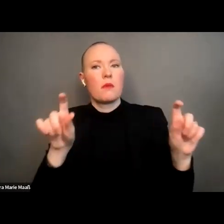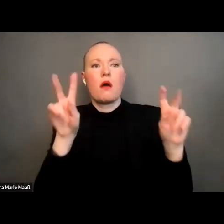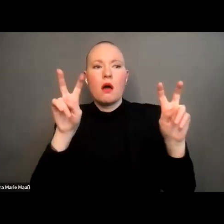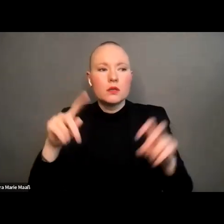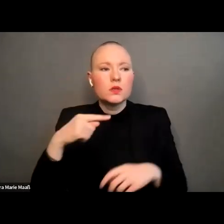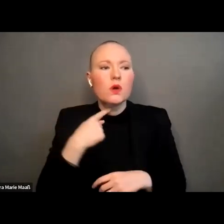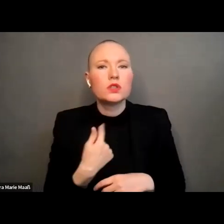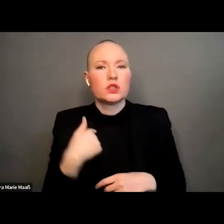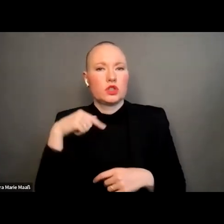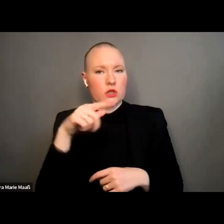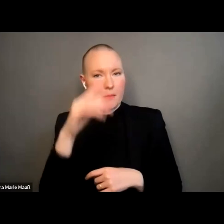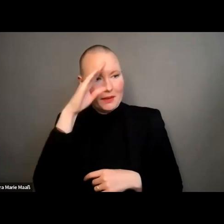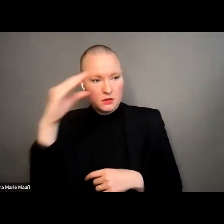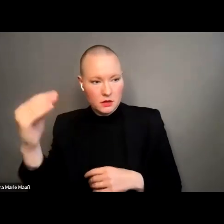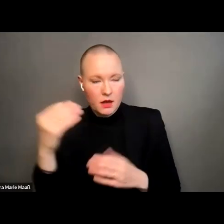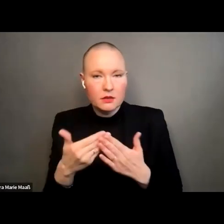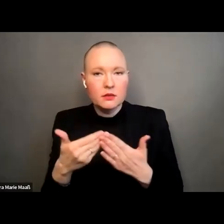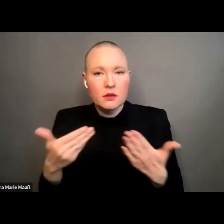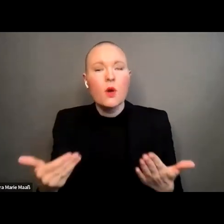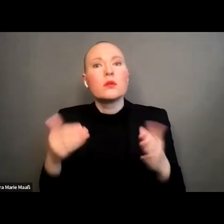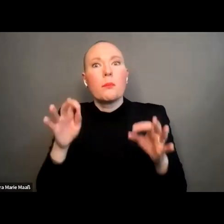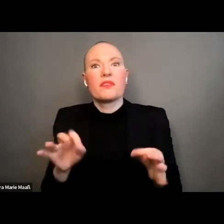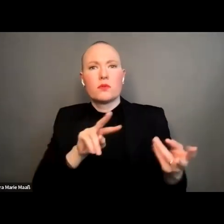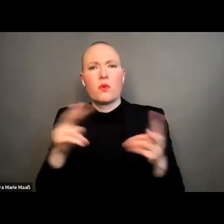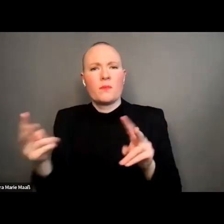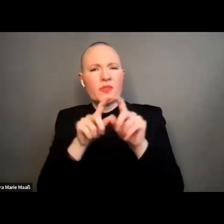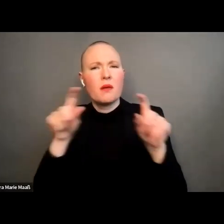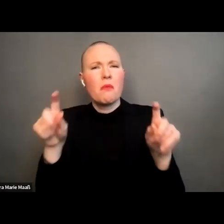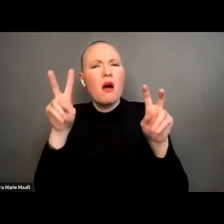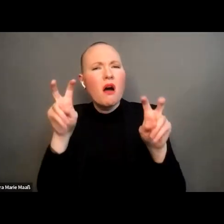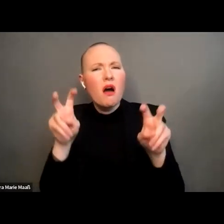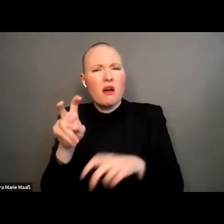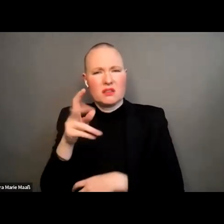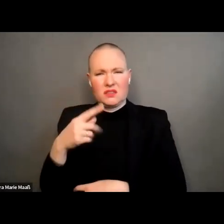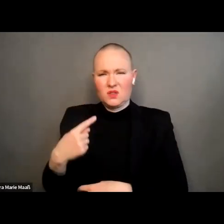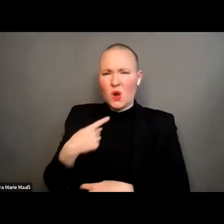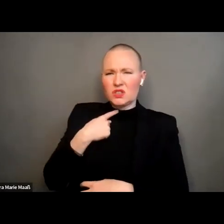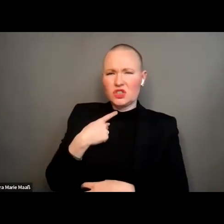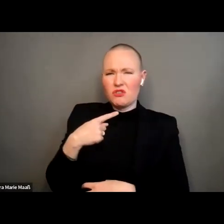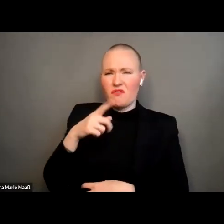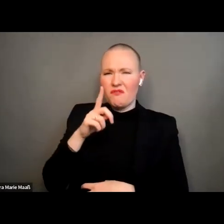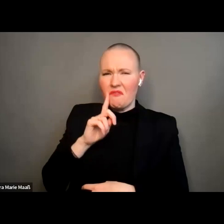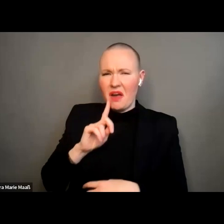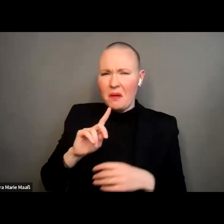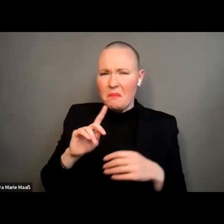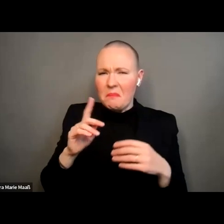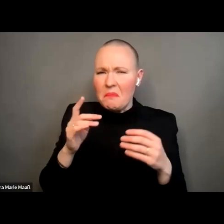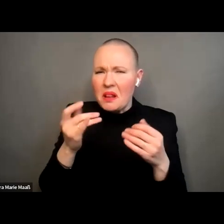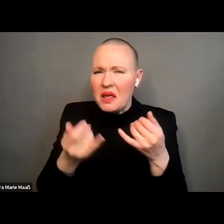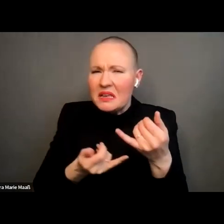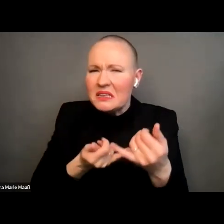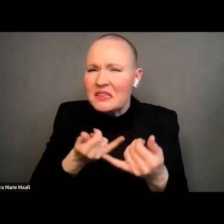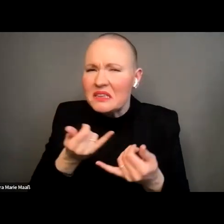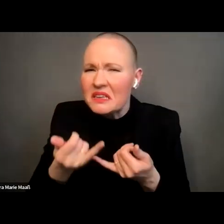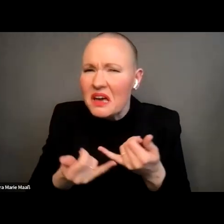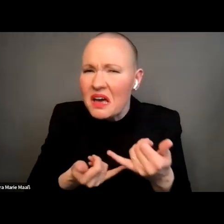dann geht es auch um toxische weiblichkeit und ihr seid so ein bisschen okay irgendwie seid ihr aufmerksam